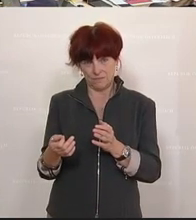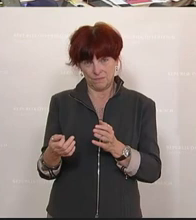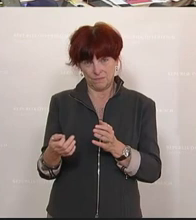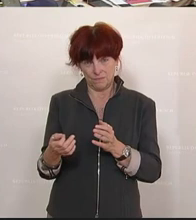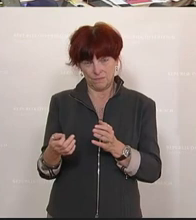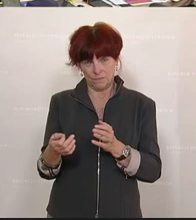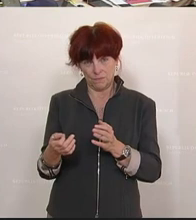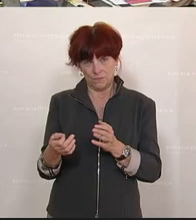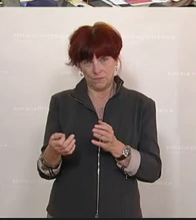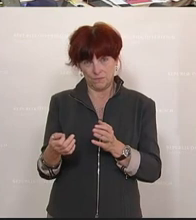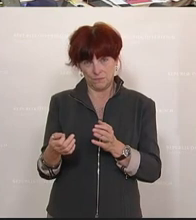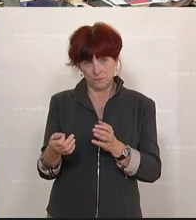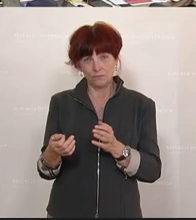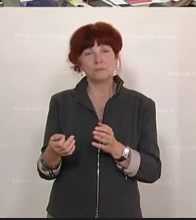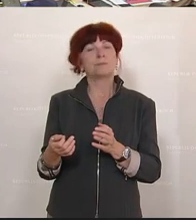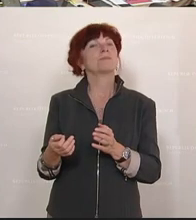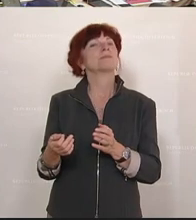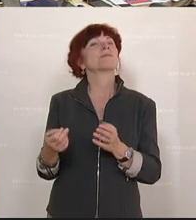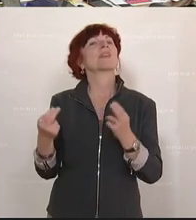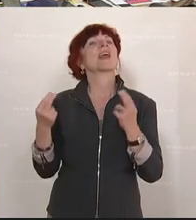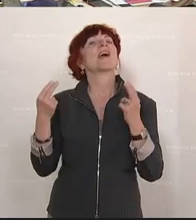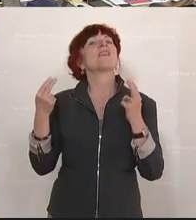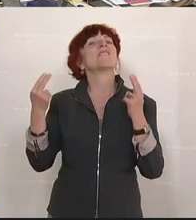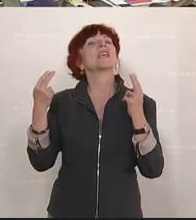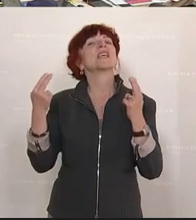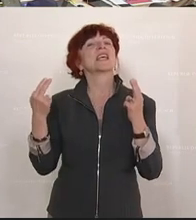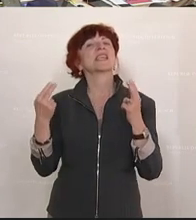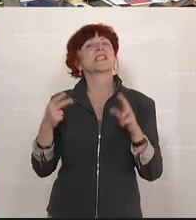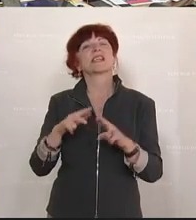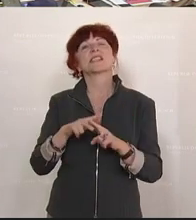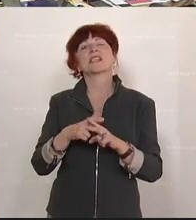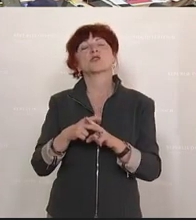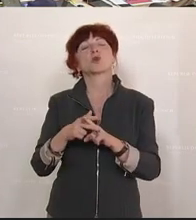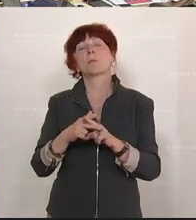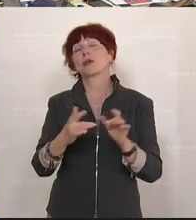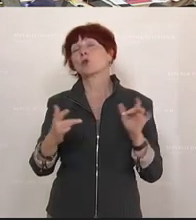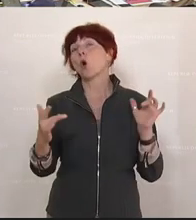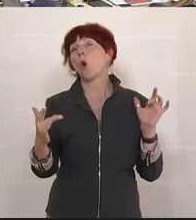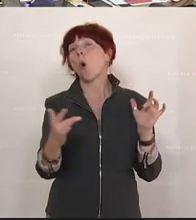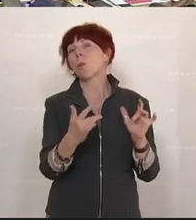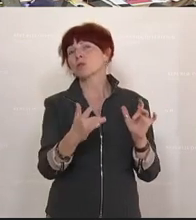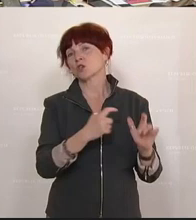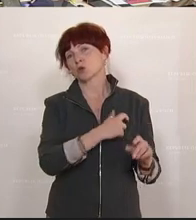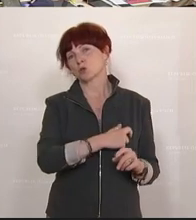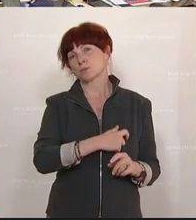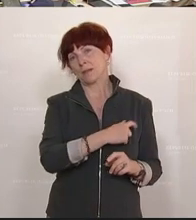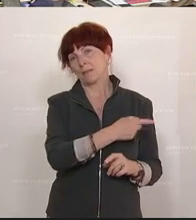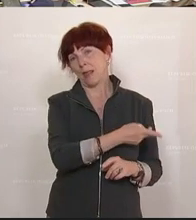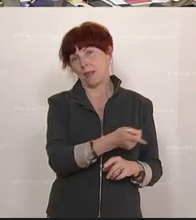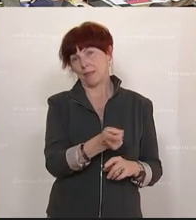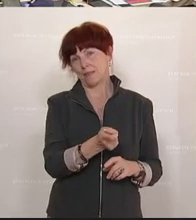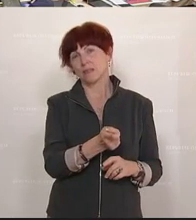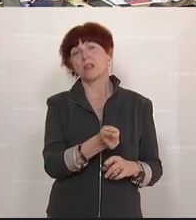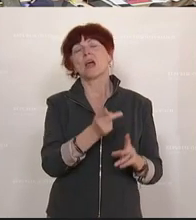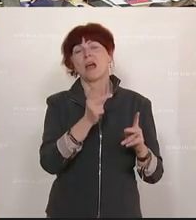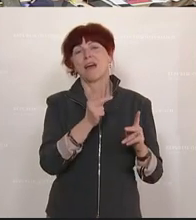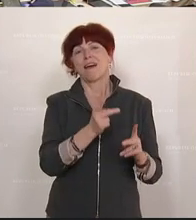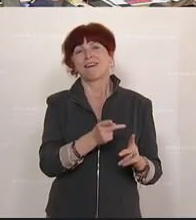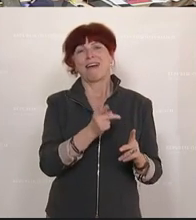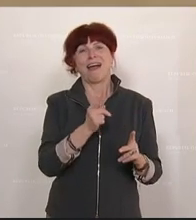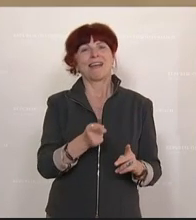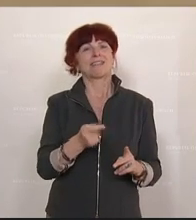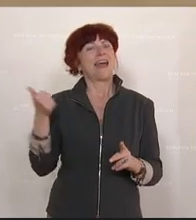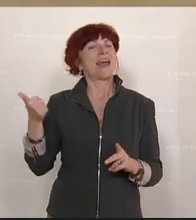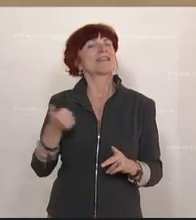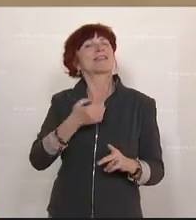das zentralste Instrument der Opposition eigentlich, mit der man an einem Tag ein Thema